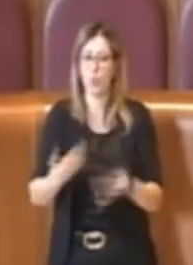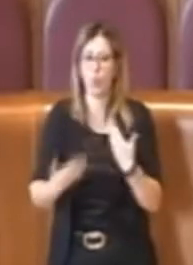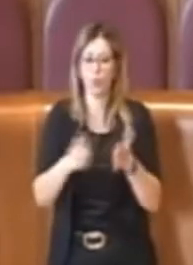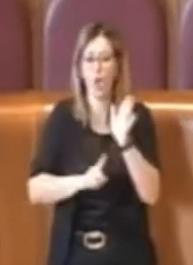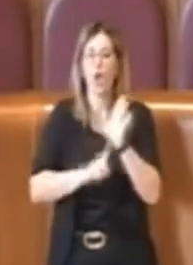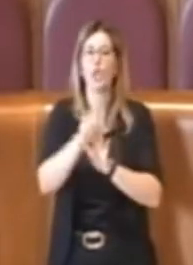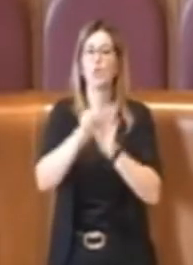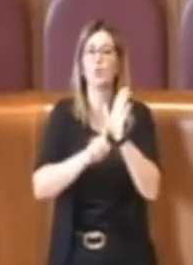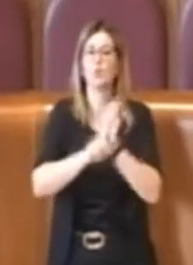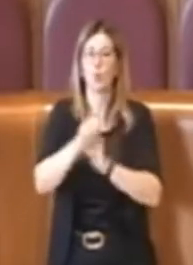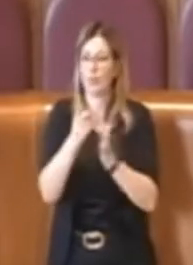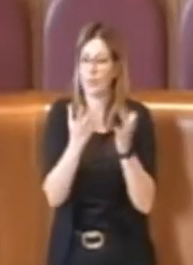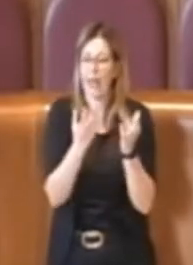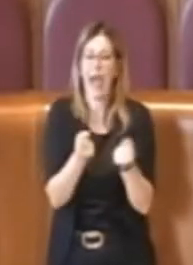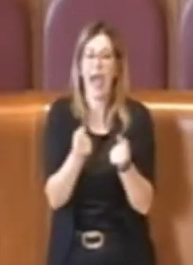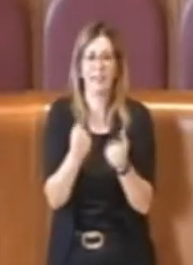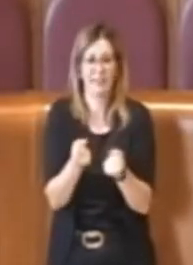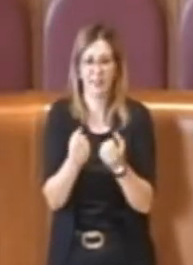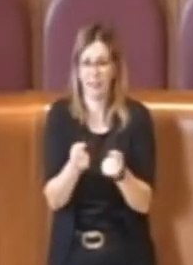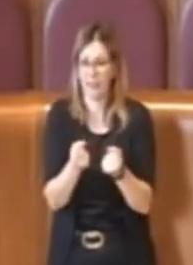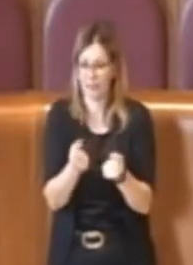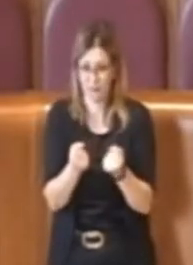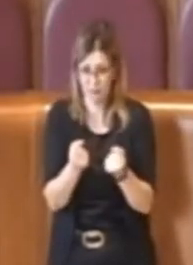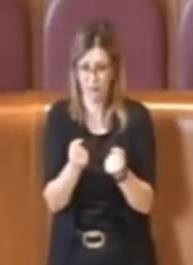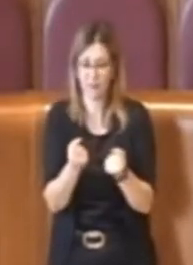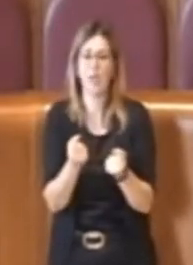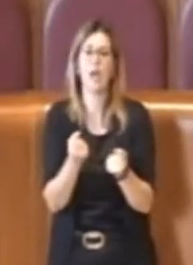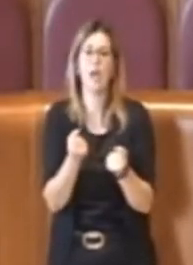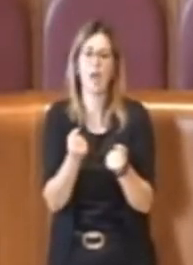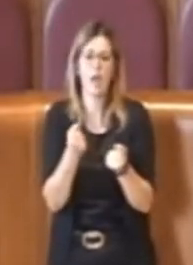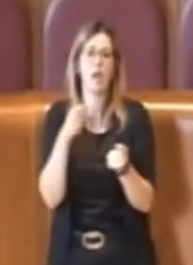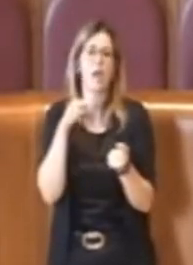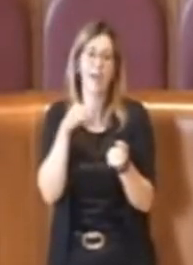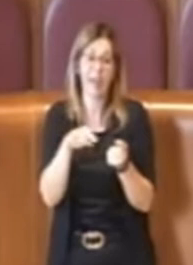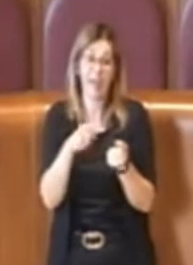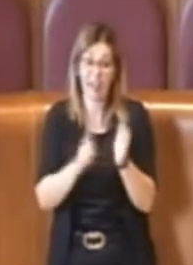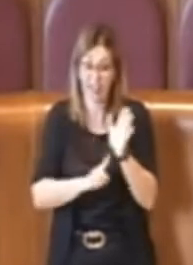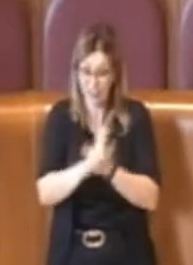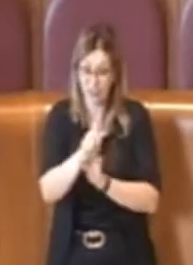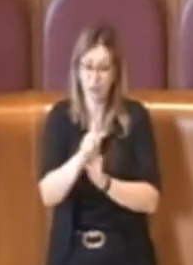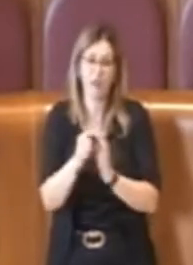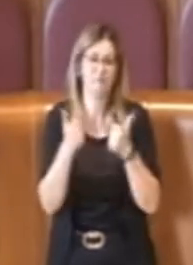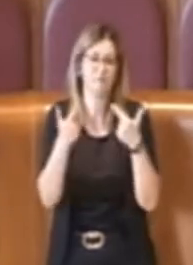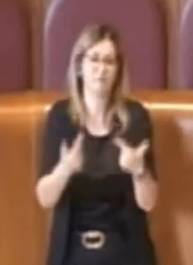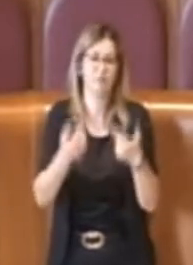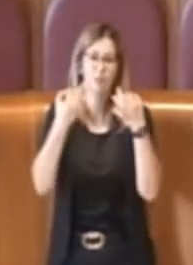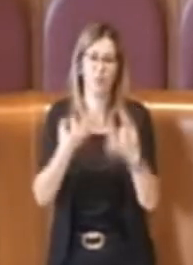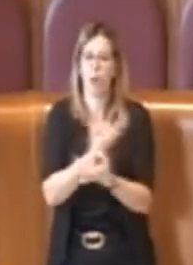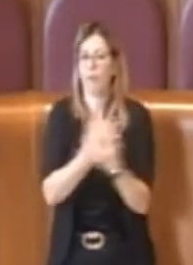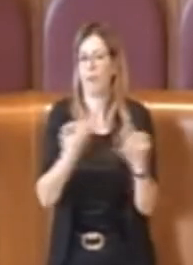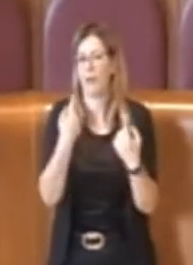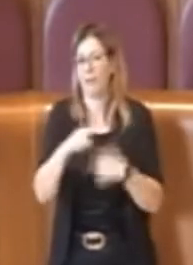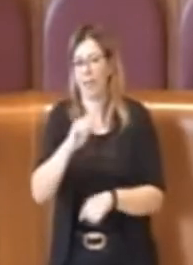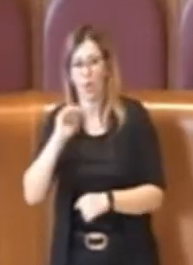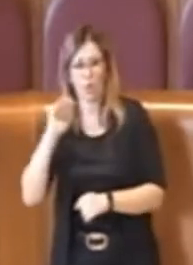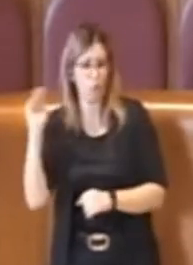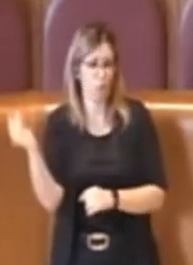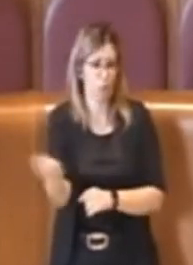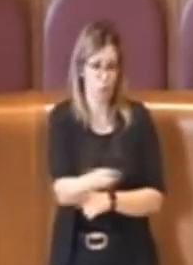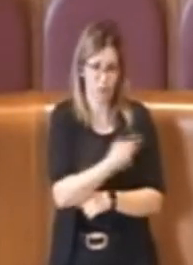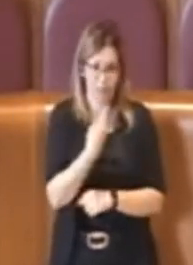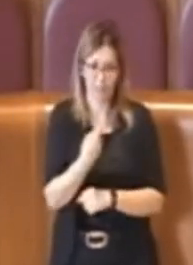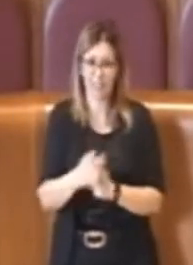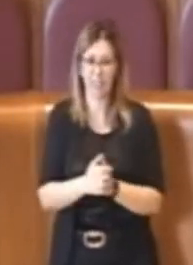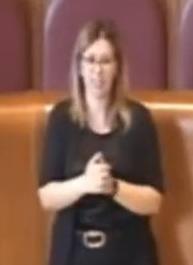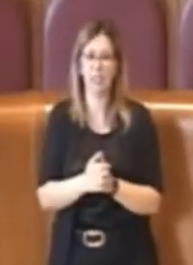E questo chiaramente andrà a beneficio della cittadinanza romana. Perciò, oltre ai numerosi